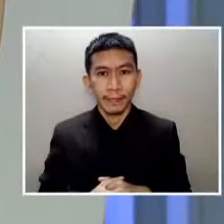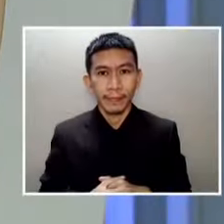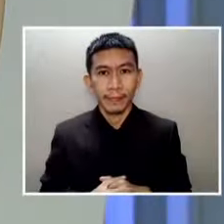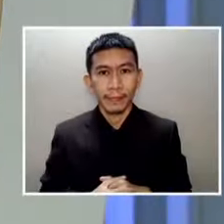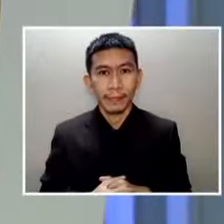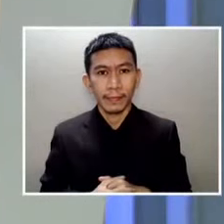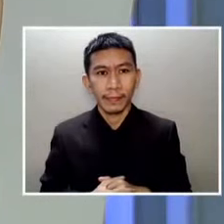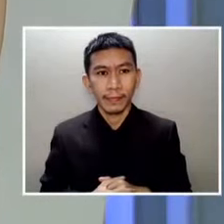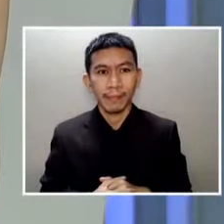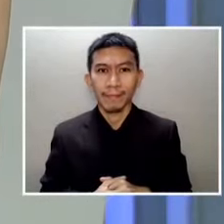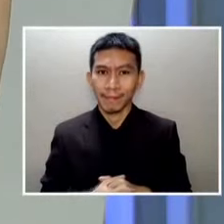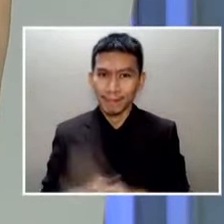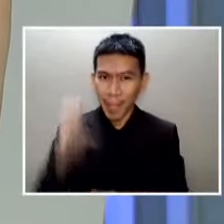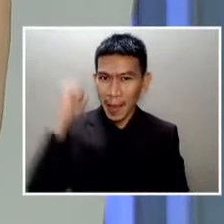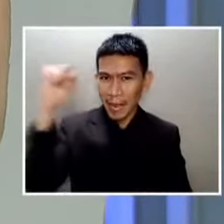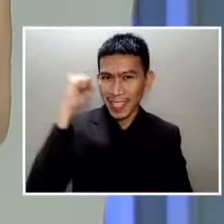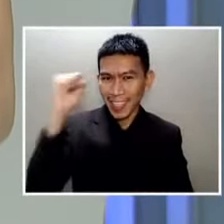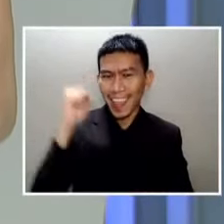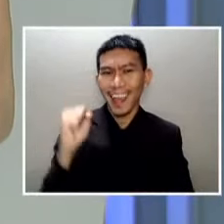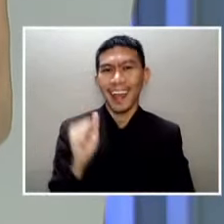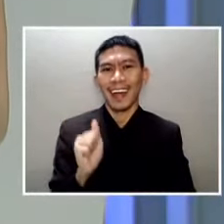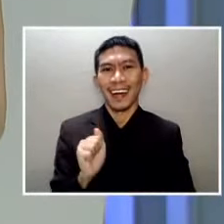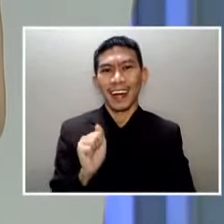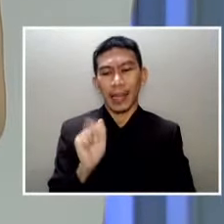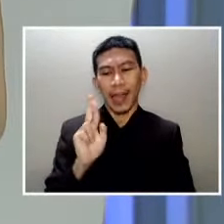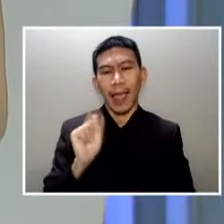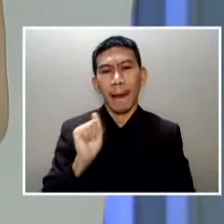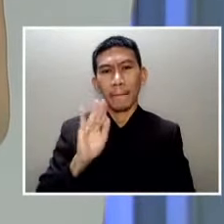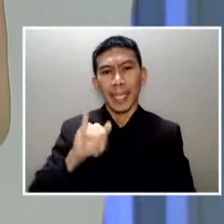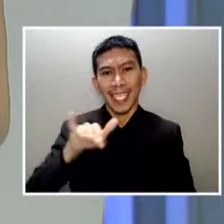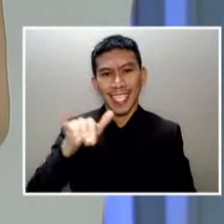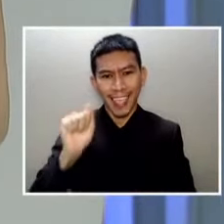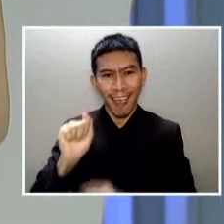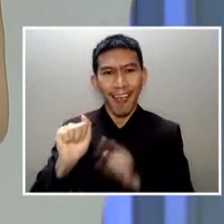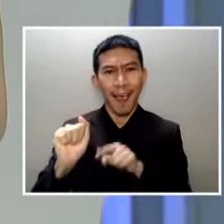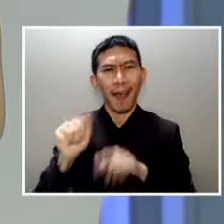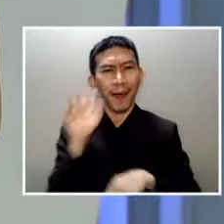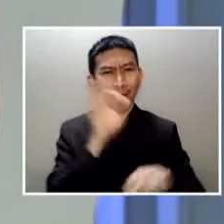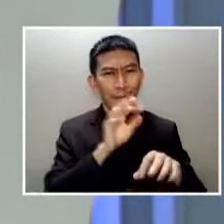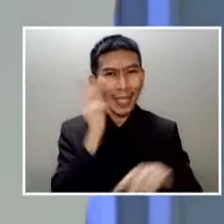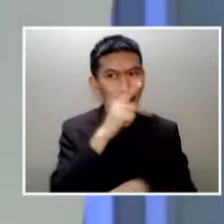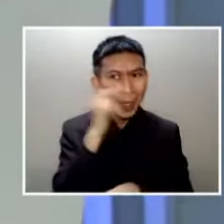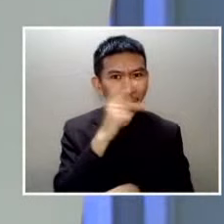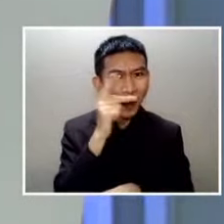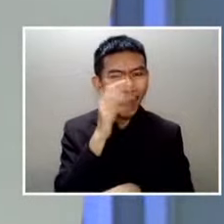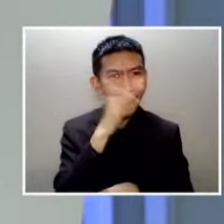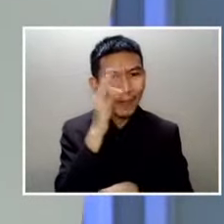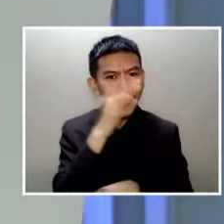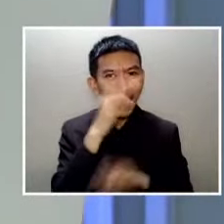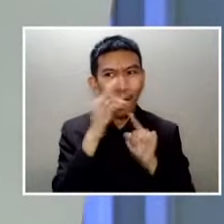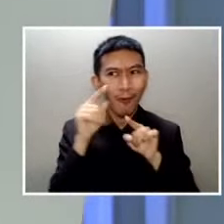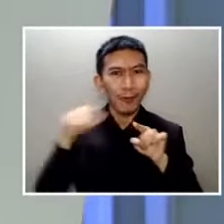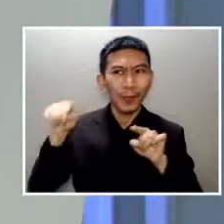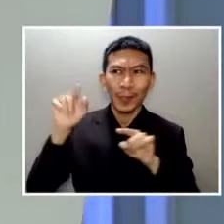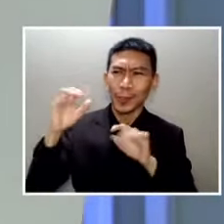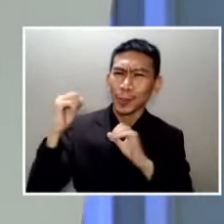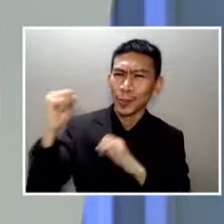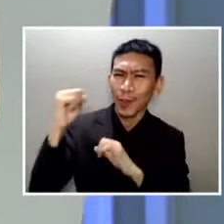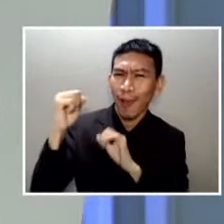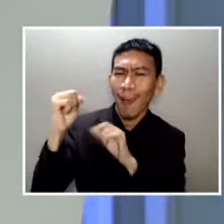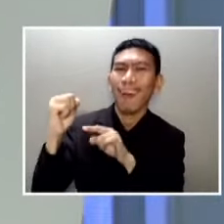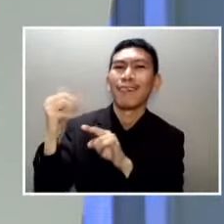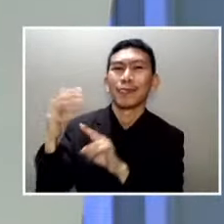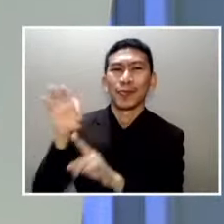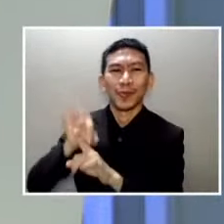Arriba Rabia Yan ang sigaw ng Pinoy fans nang rumampa ang pambato ng Pilipinas sa Miss Universe National Costume